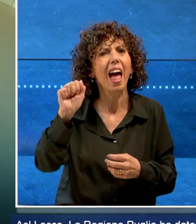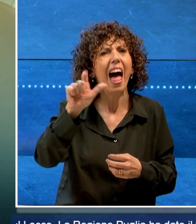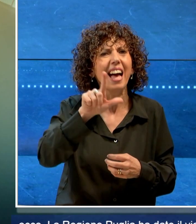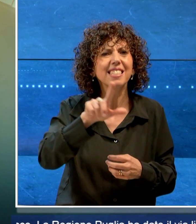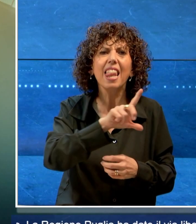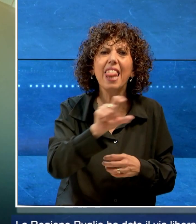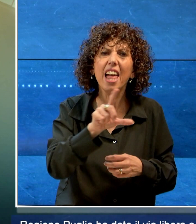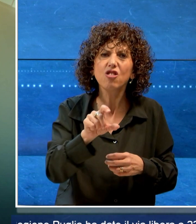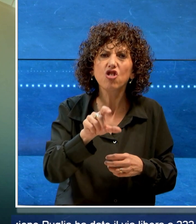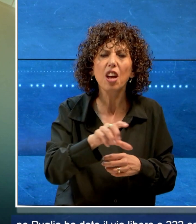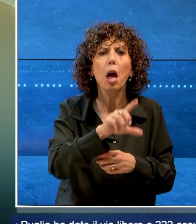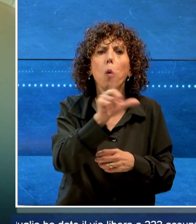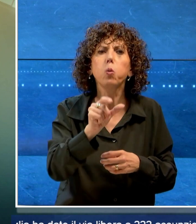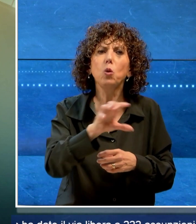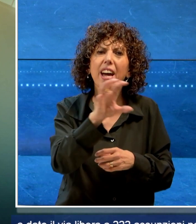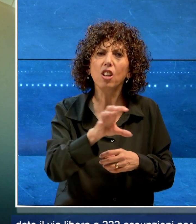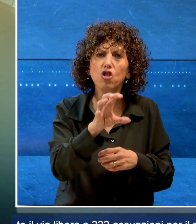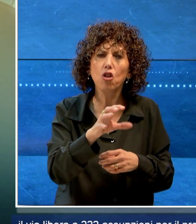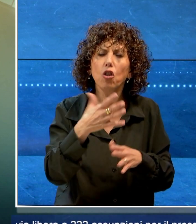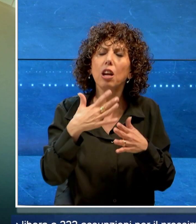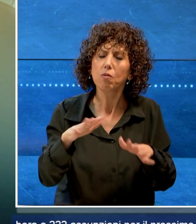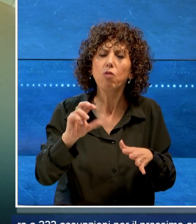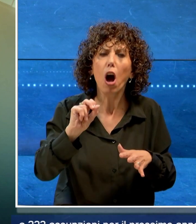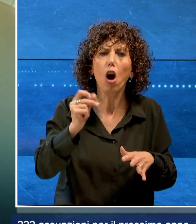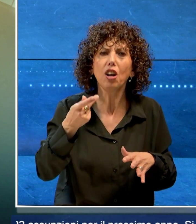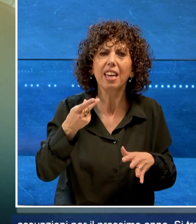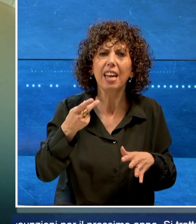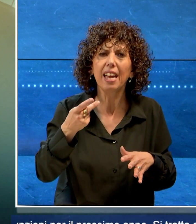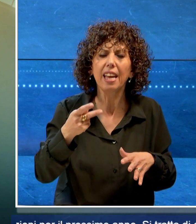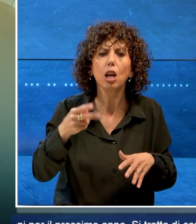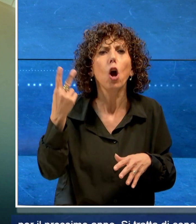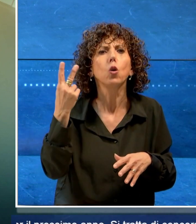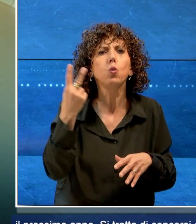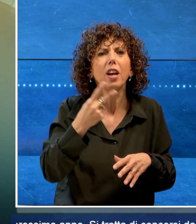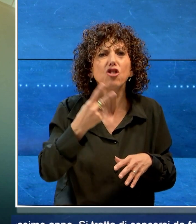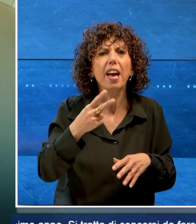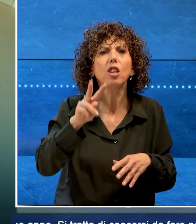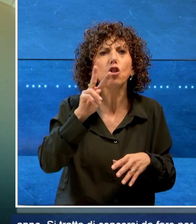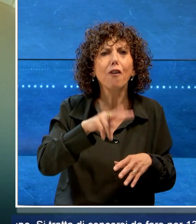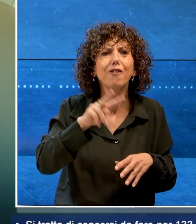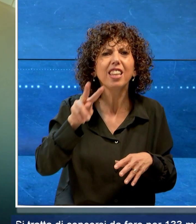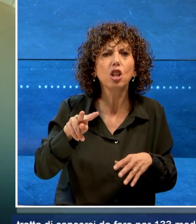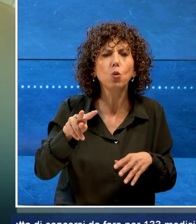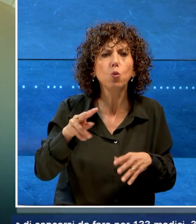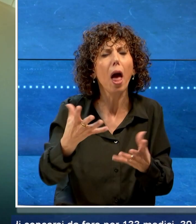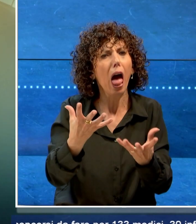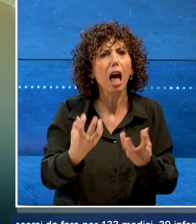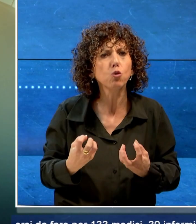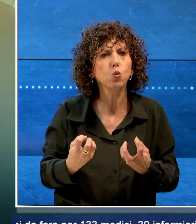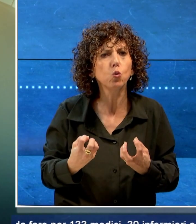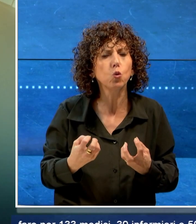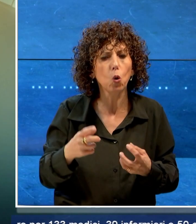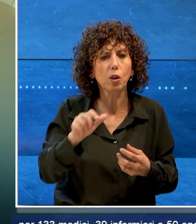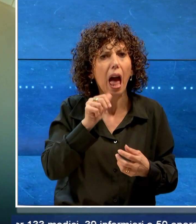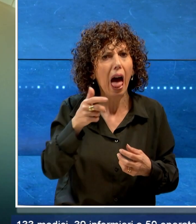di Lecce. La regione Puglia ha dato il via libera a 222 assunzioni per il